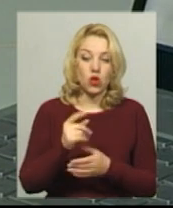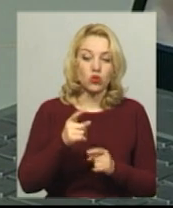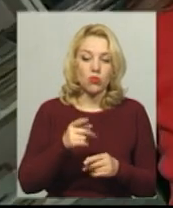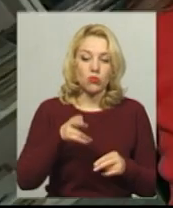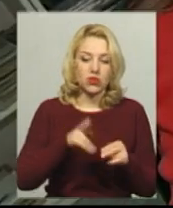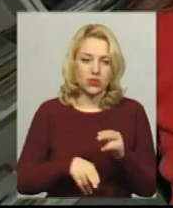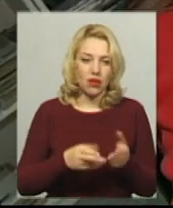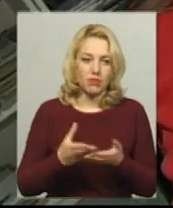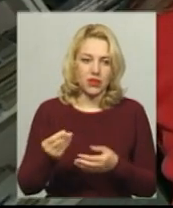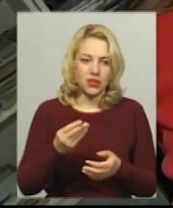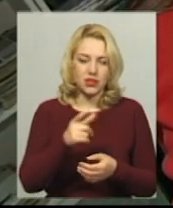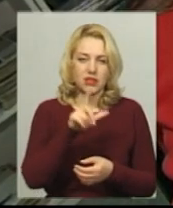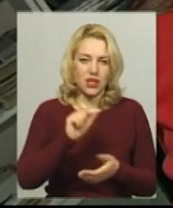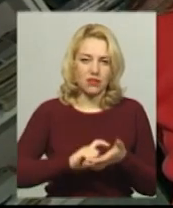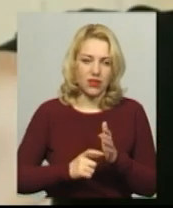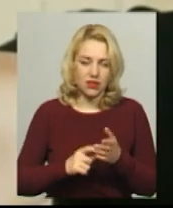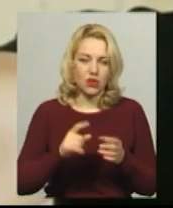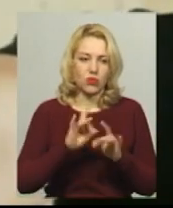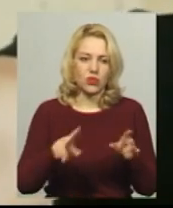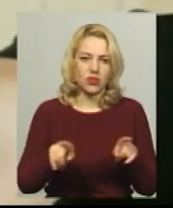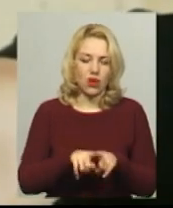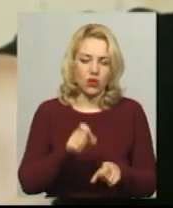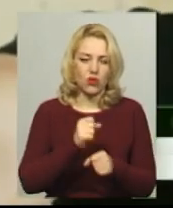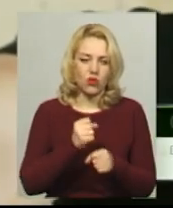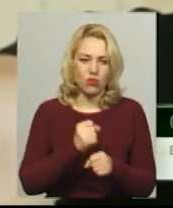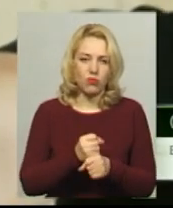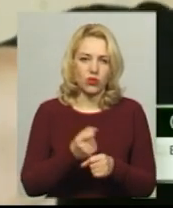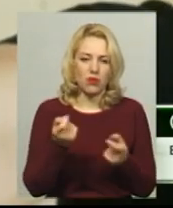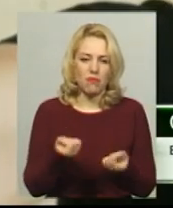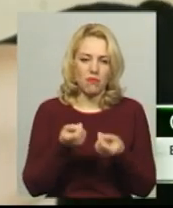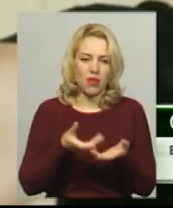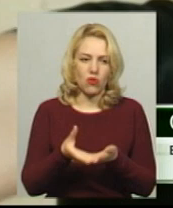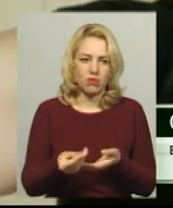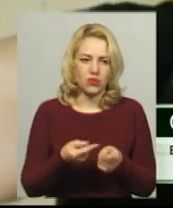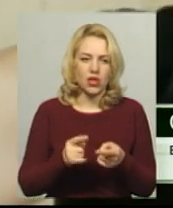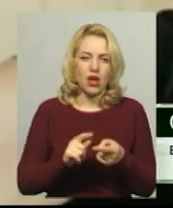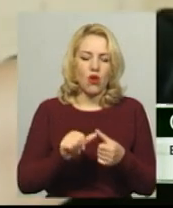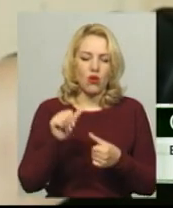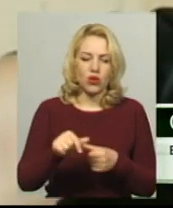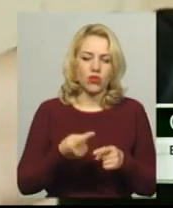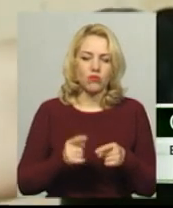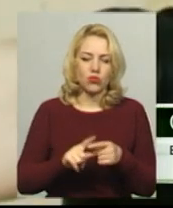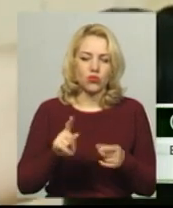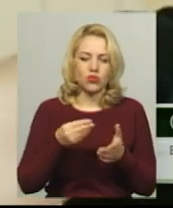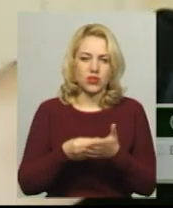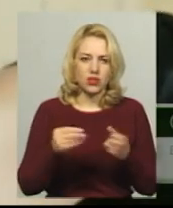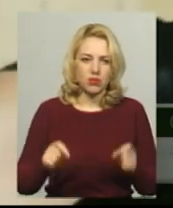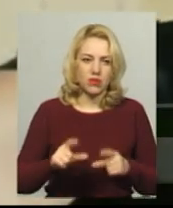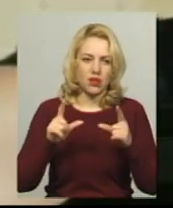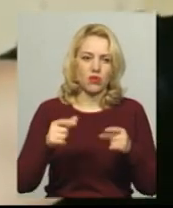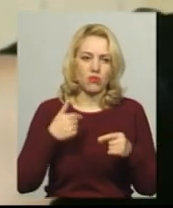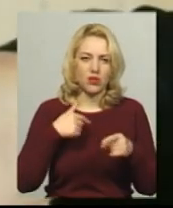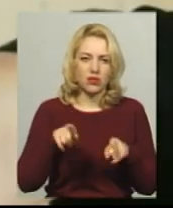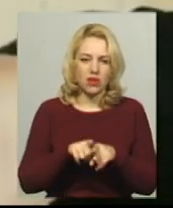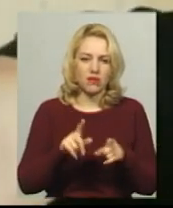платити, за комуналку Сергій пояснює так. Робота стала низькооплачуваною. Тобто, крім того, що ціни піднялися, у мене якось так склалося, що